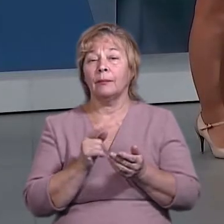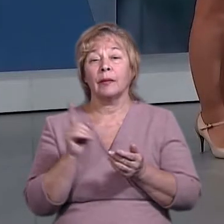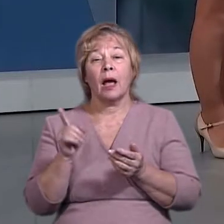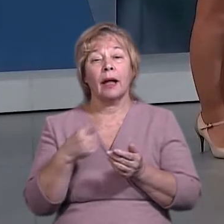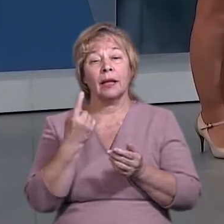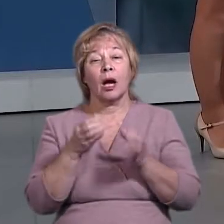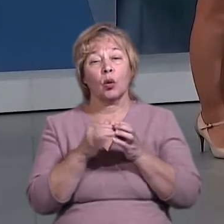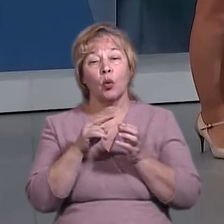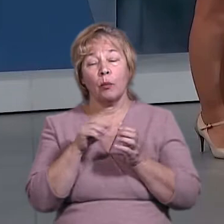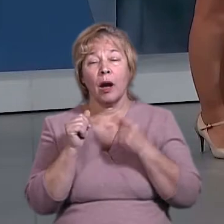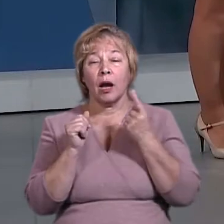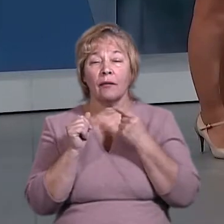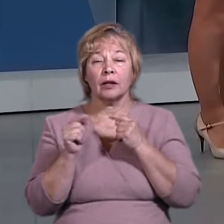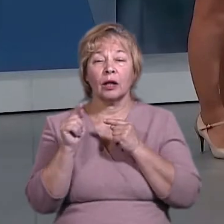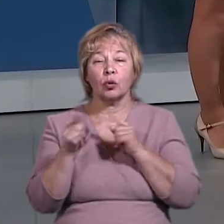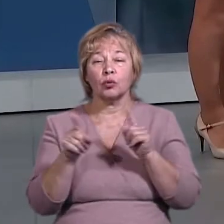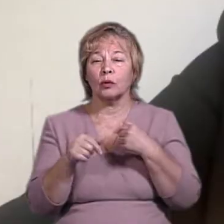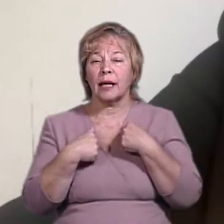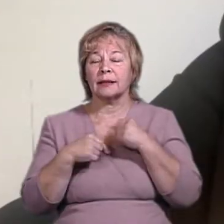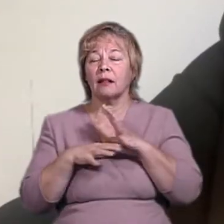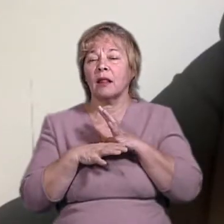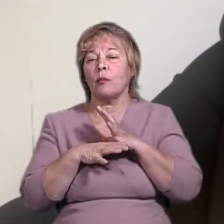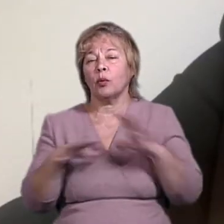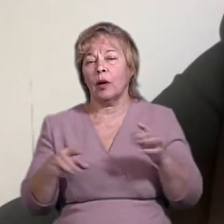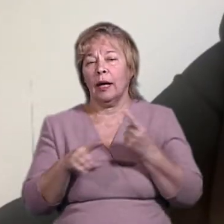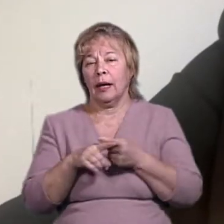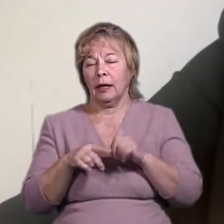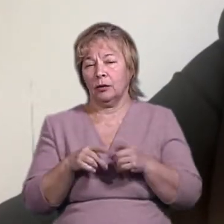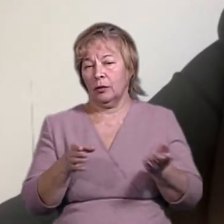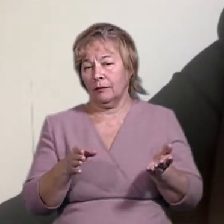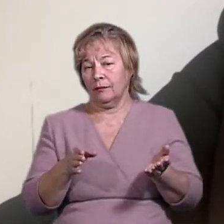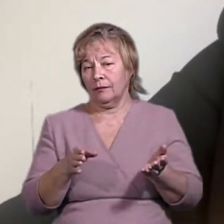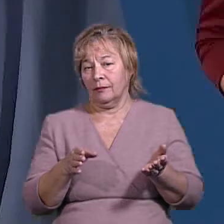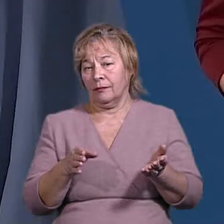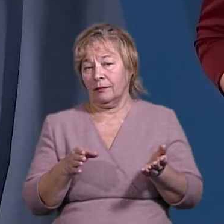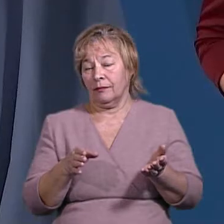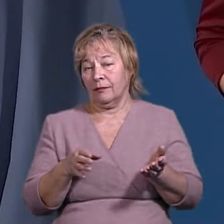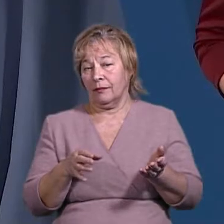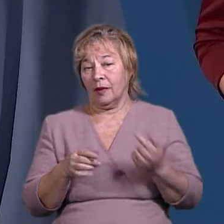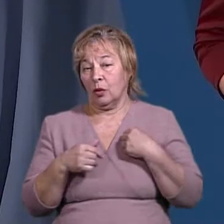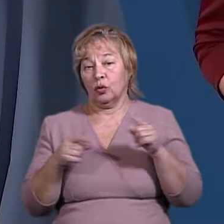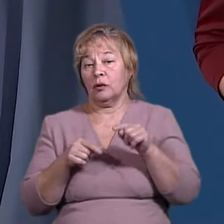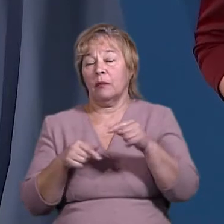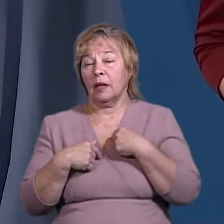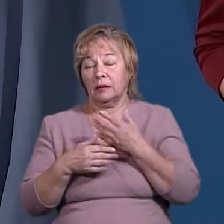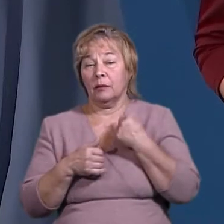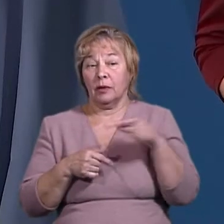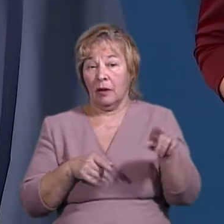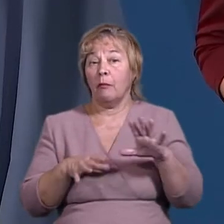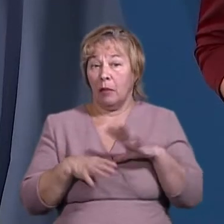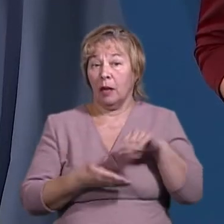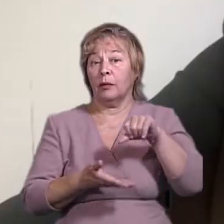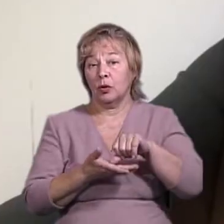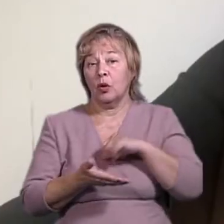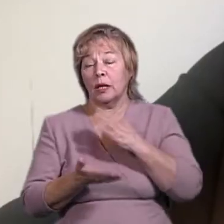Одна група говорить про те, що нас не було, знаєте, це Путін, але в інший бік. Тобто нас там нє, ні, ми там були присутні, в